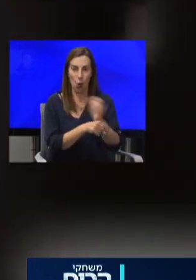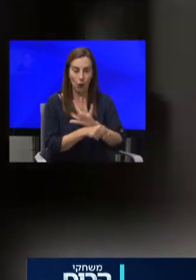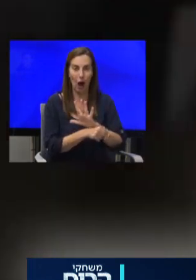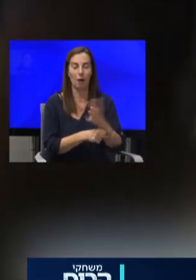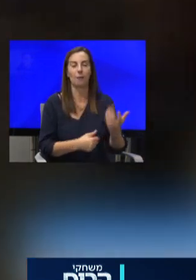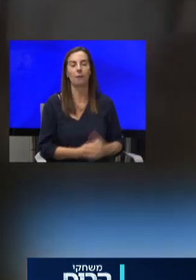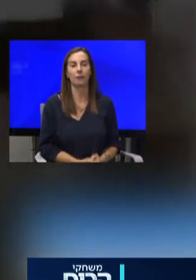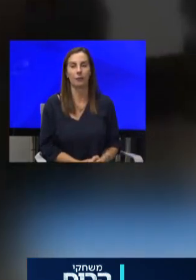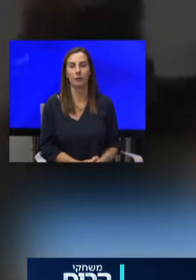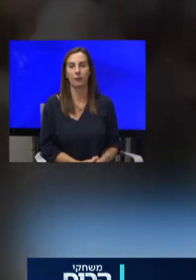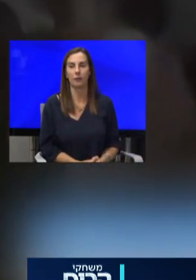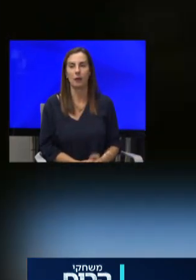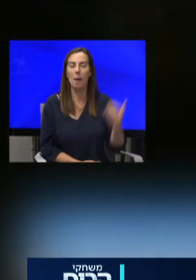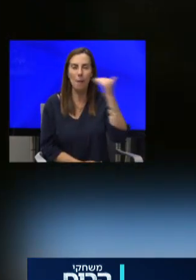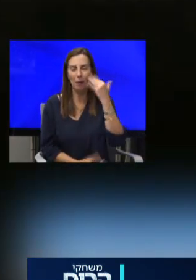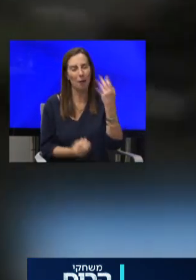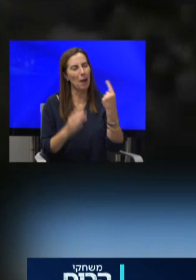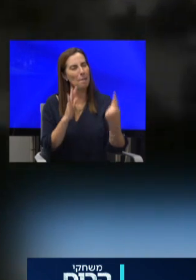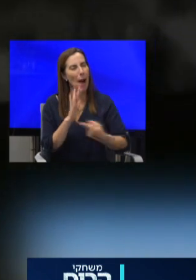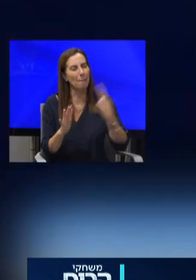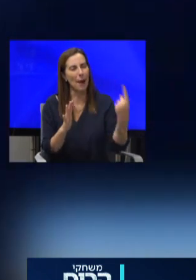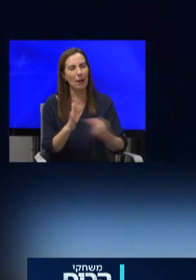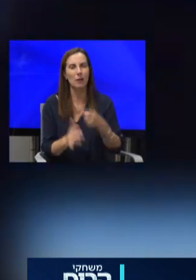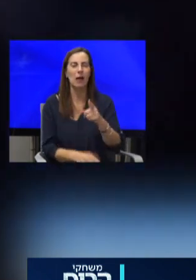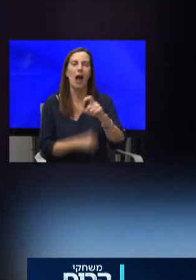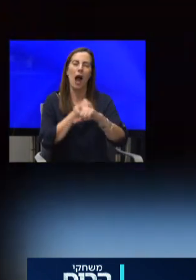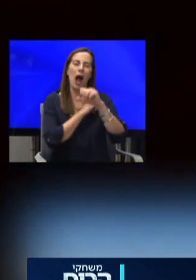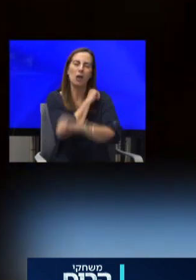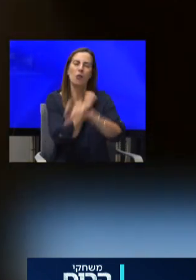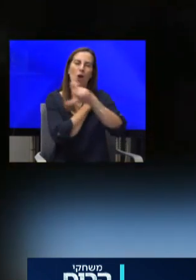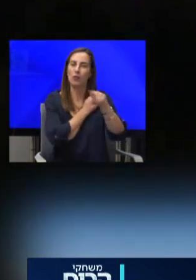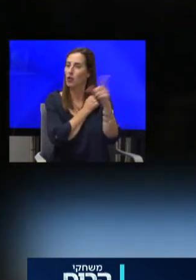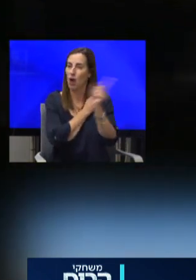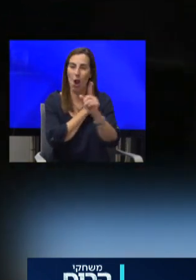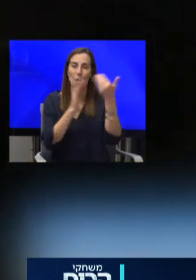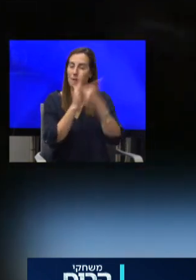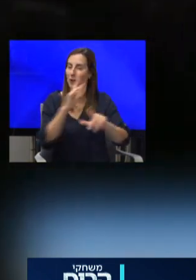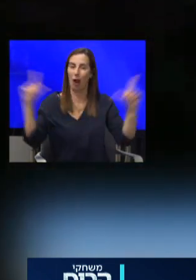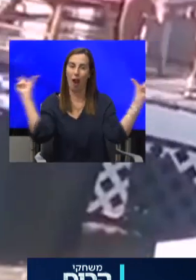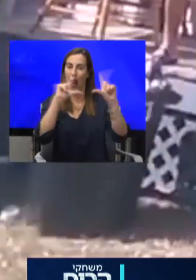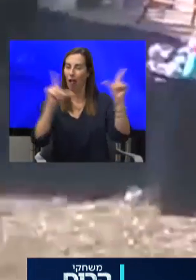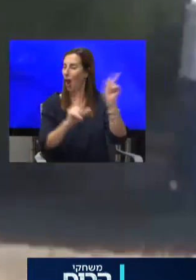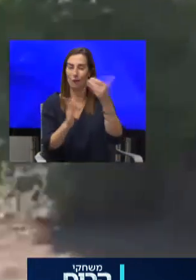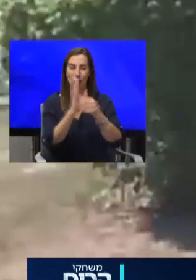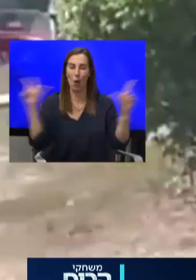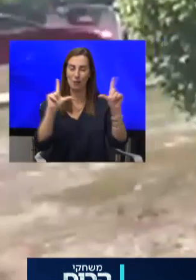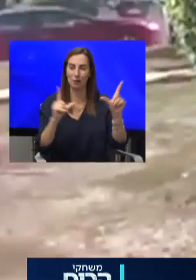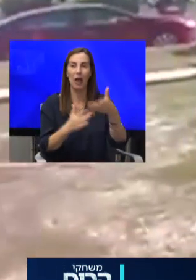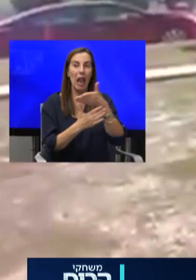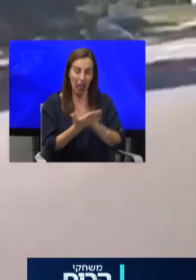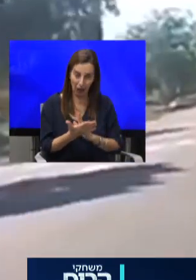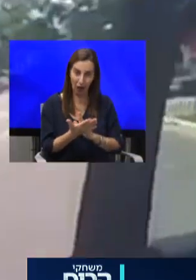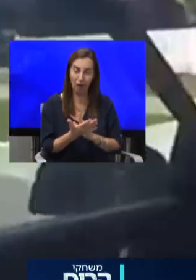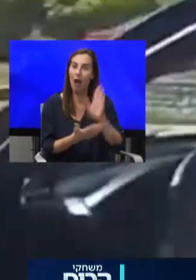בארזות הברית פעמים רבות זה השמת הסטודנטים שם לא ויתרו על מסיבות הקולג'ה מפורסמות לחלקן הגיעו גם חולים